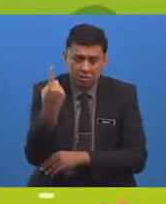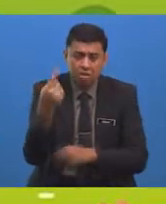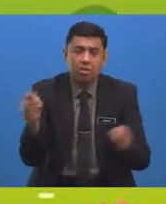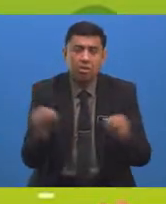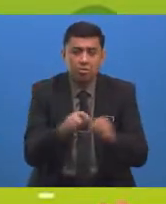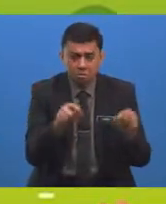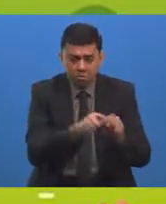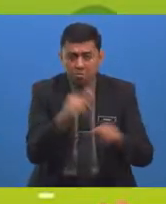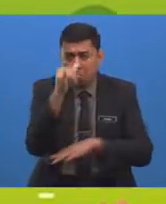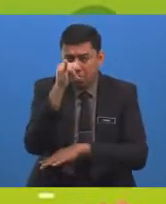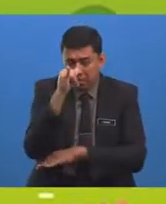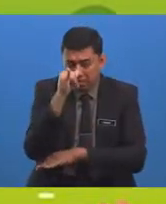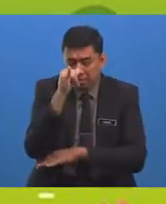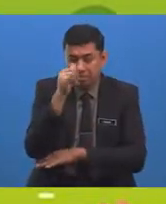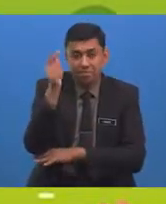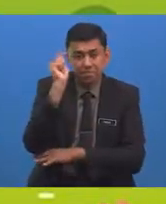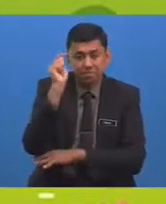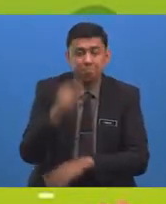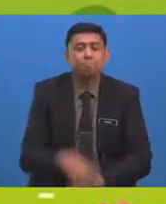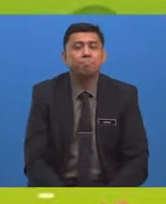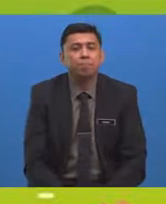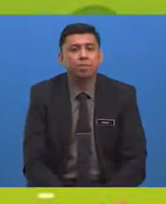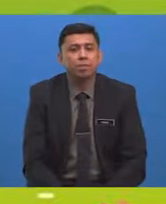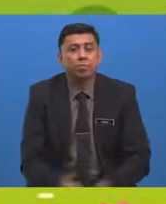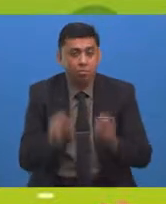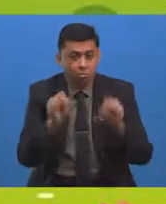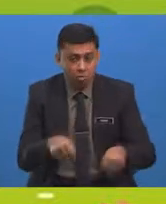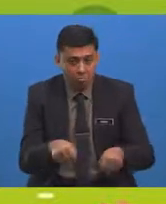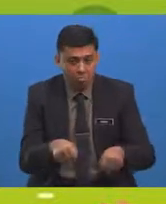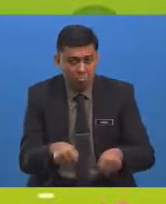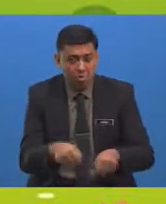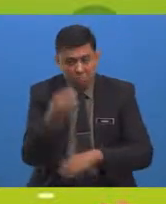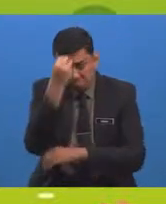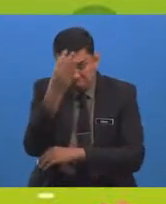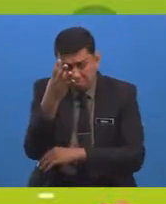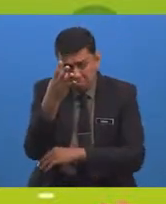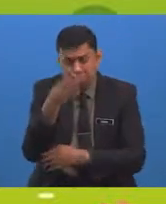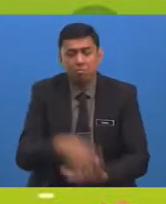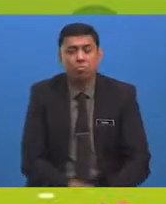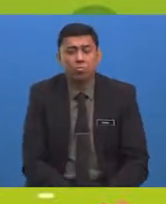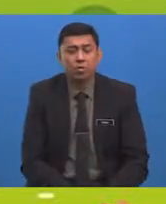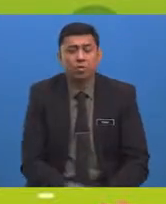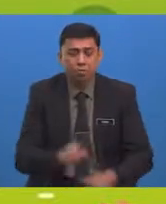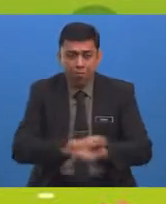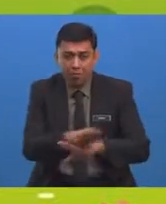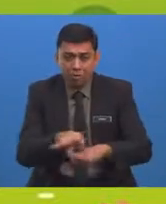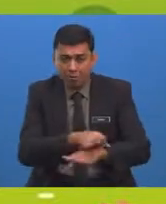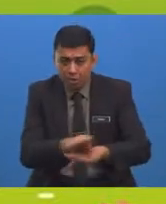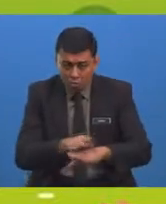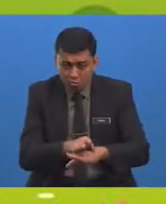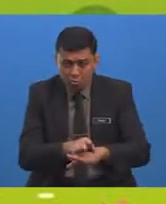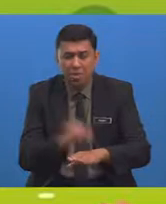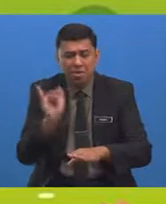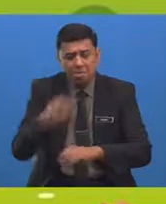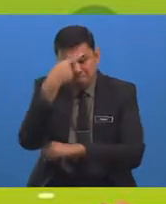badak sumbu ini? Bolehkah kamu ramalkan apakah faktor-faktor yang